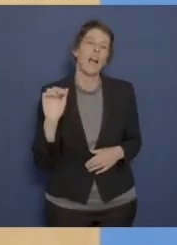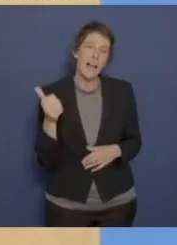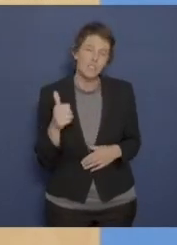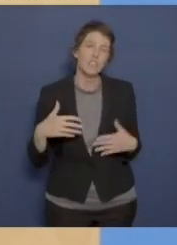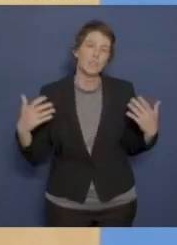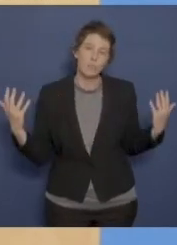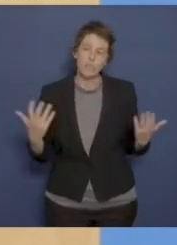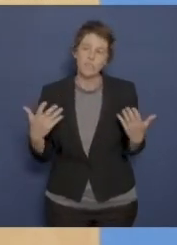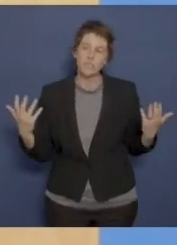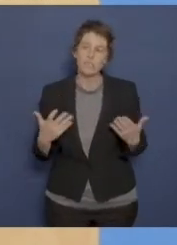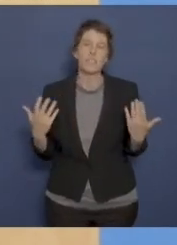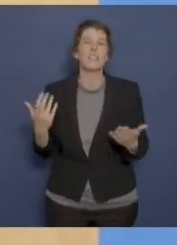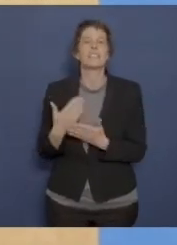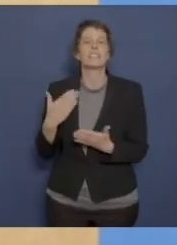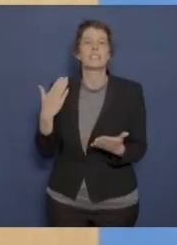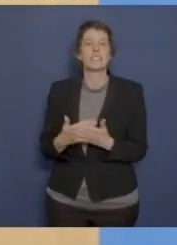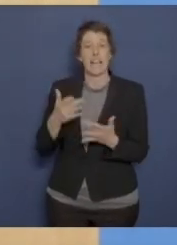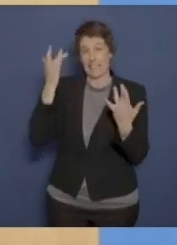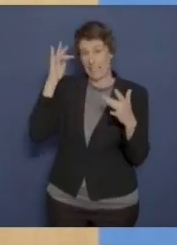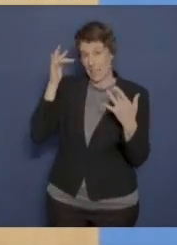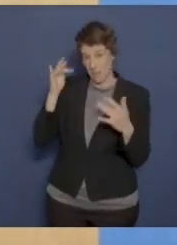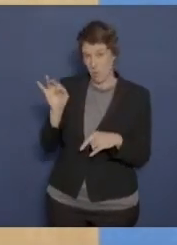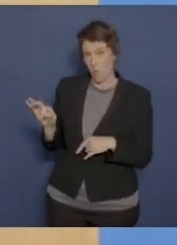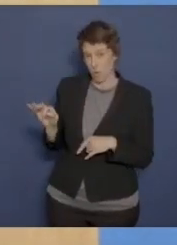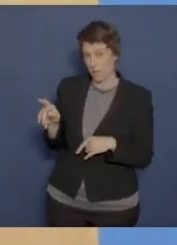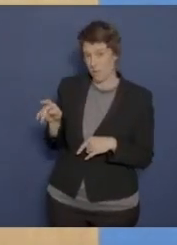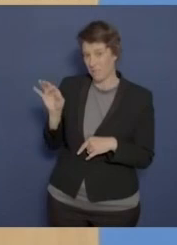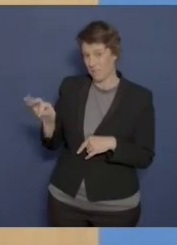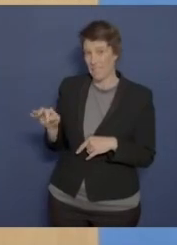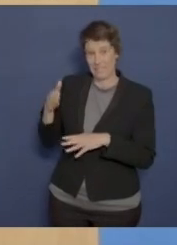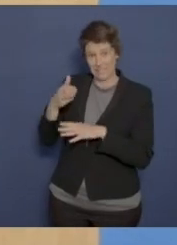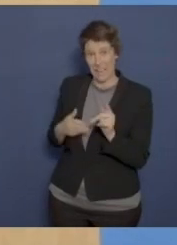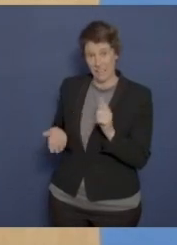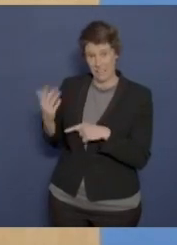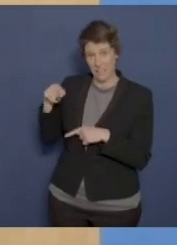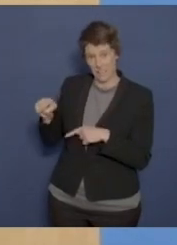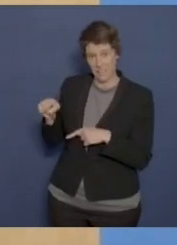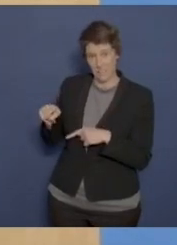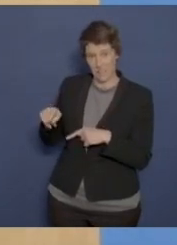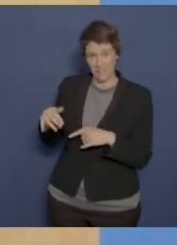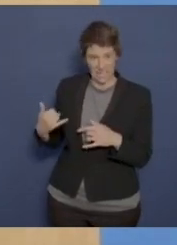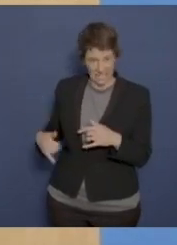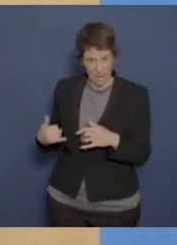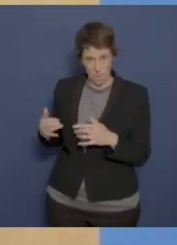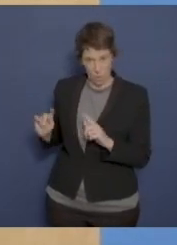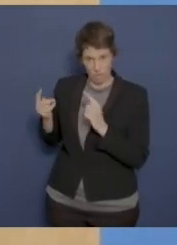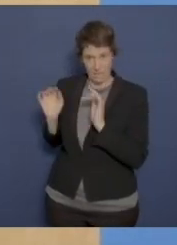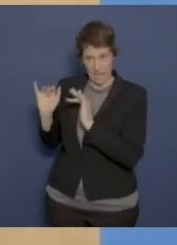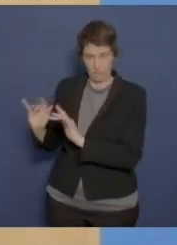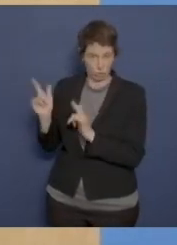diese Genehmigungen, die wir erteilt haben, nicht Teil dessen, was auf den Jemen-Konflikt Einfluss hat.